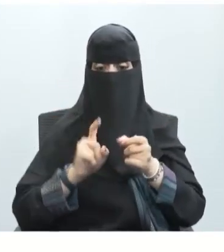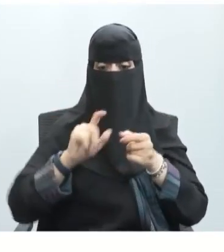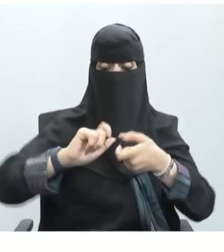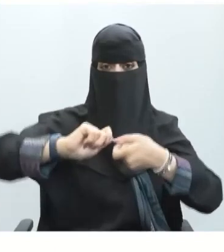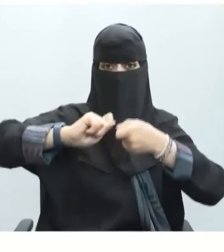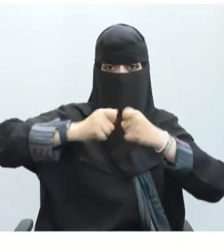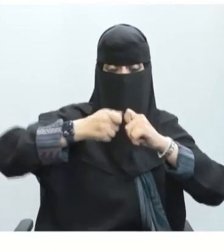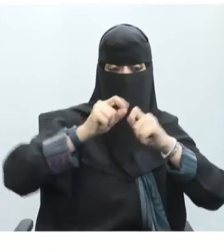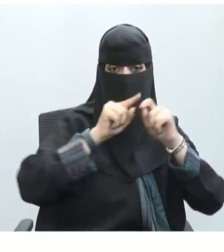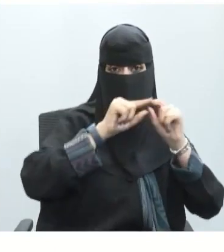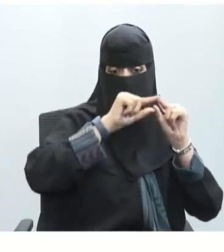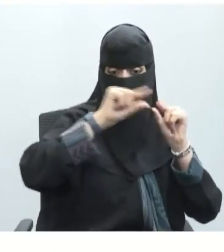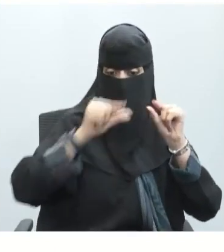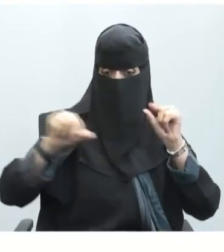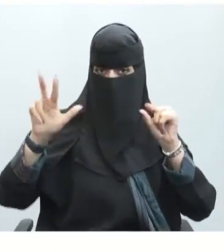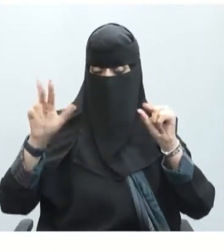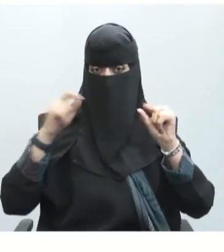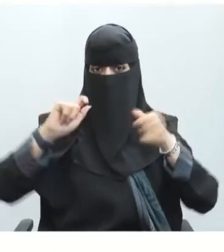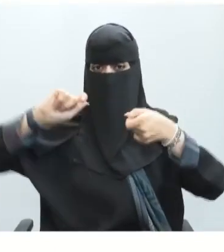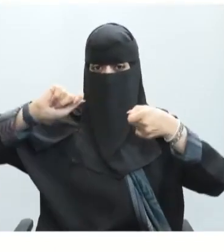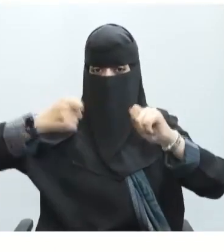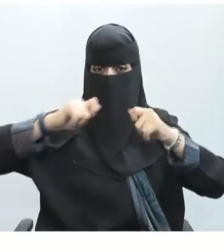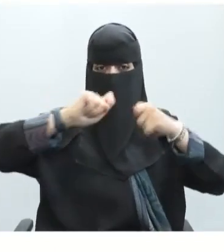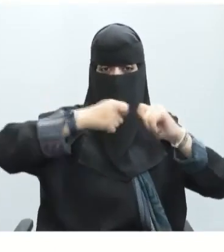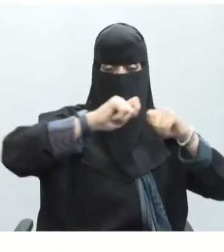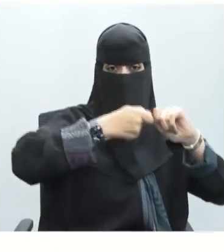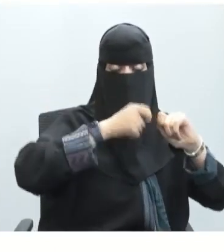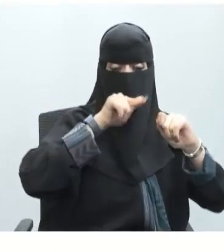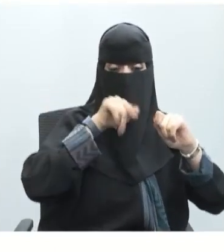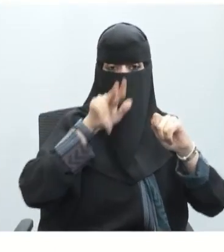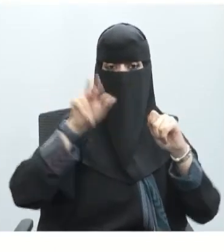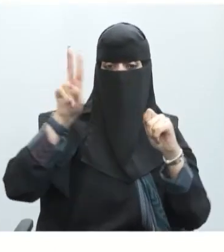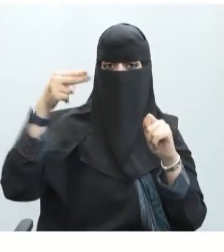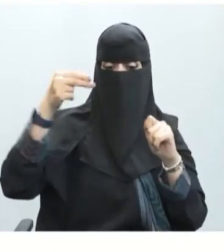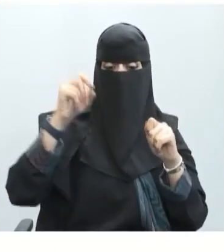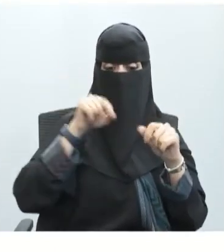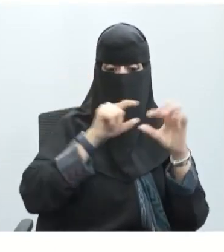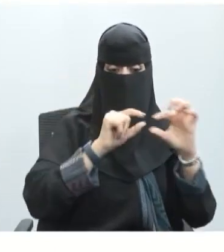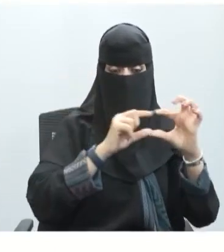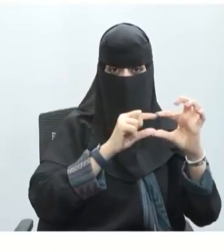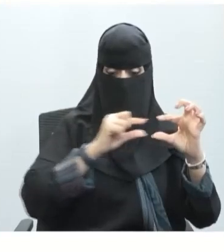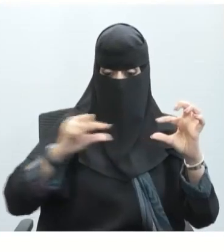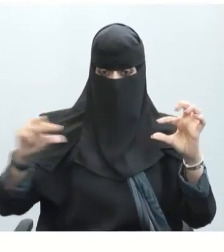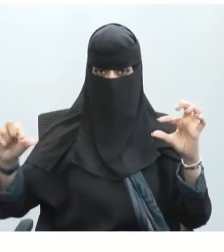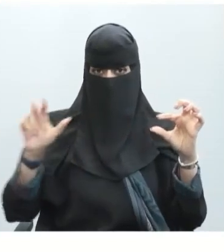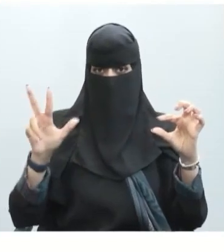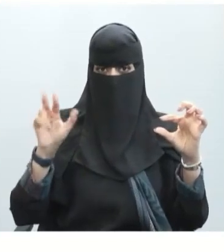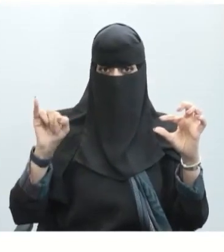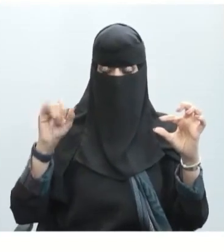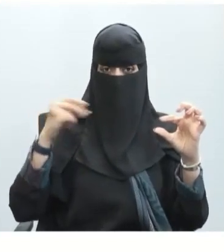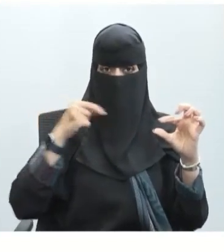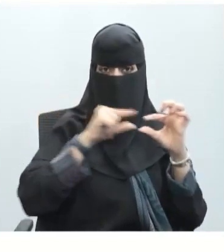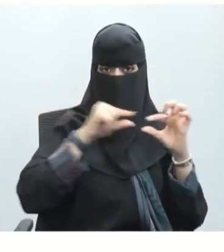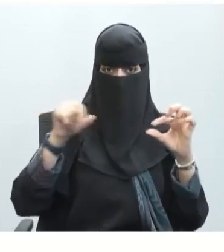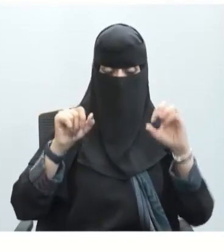على طول المحور تسمى العقد إذن هناك عقد هذا هنا يظهر لنا المحور المحور الذي يظهر لنا باللون